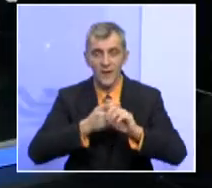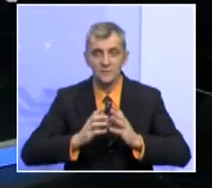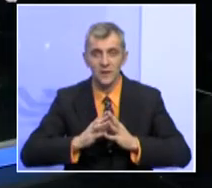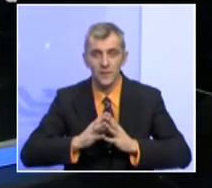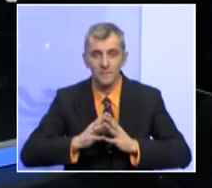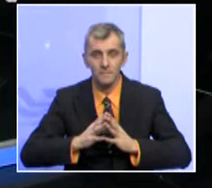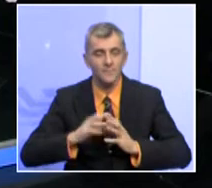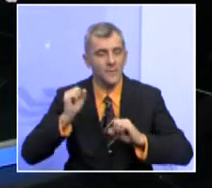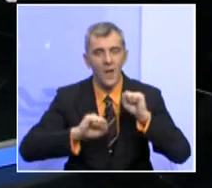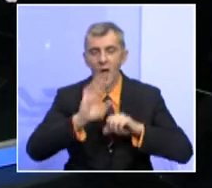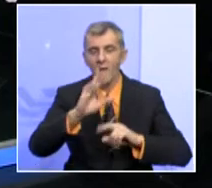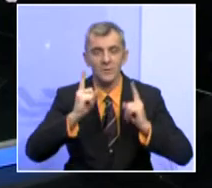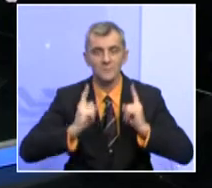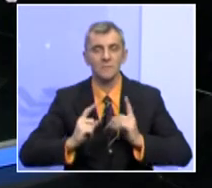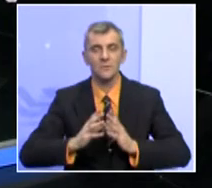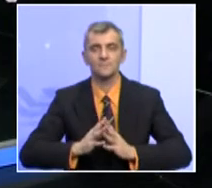kakav je vaš stav?